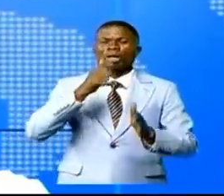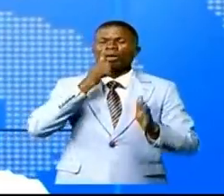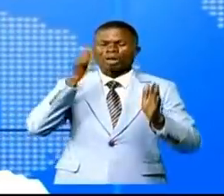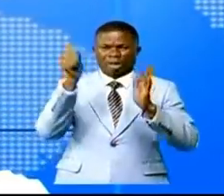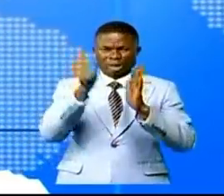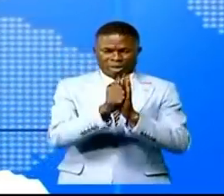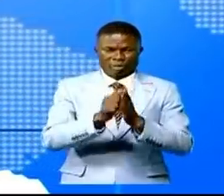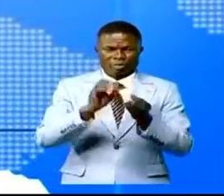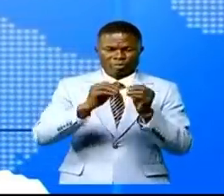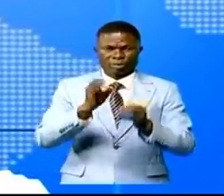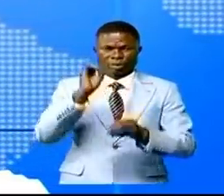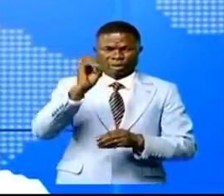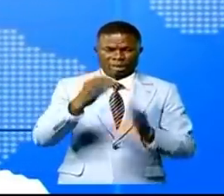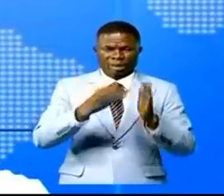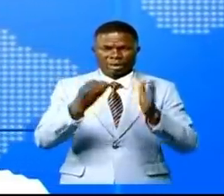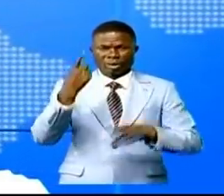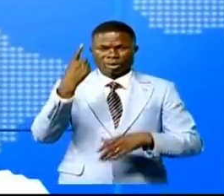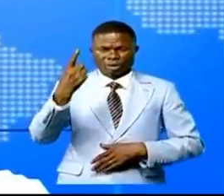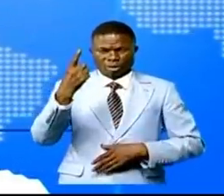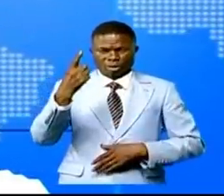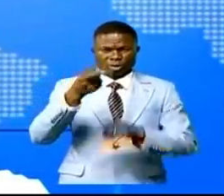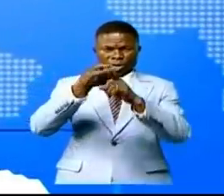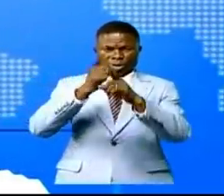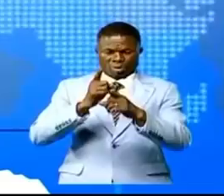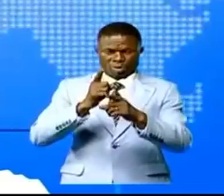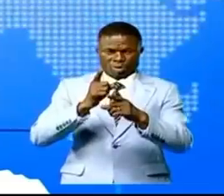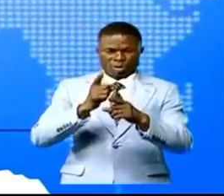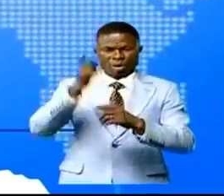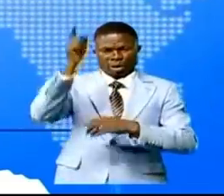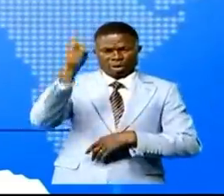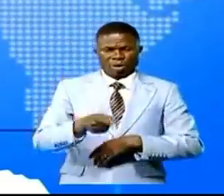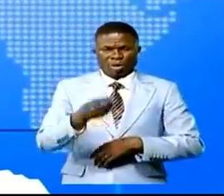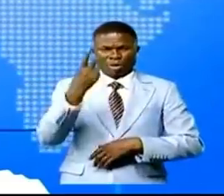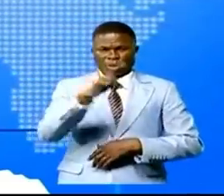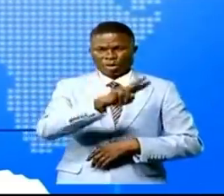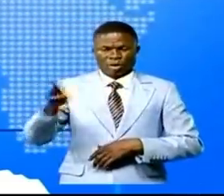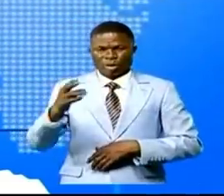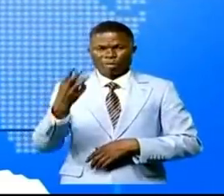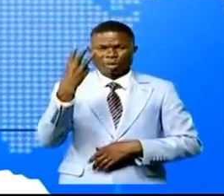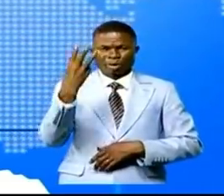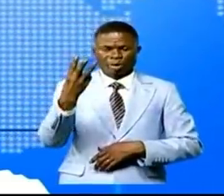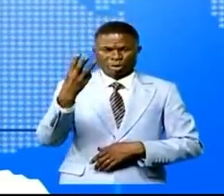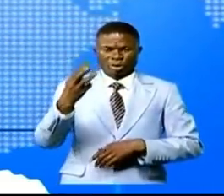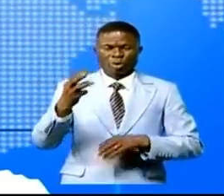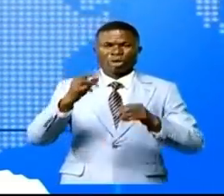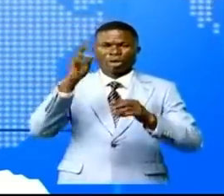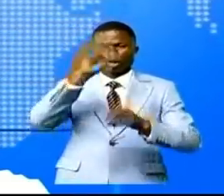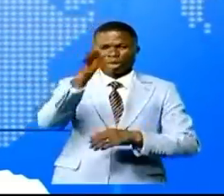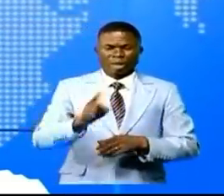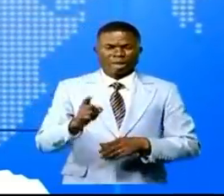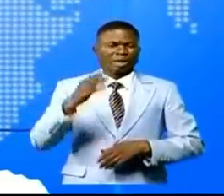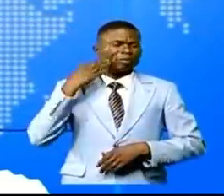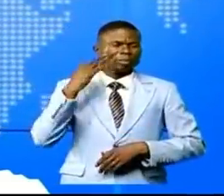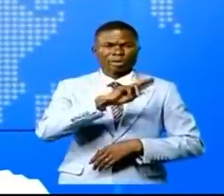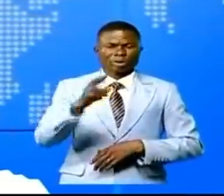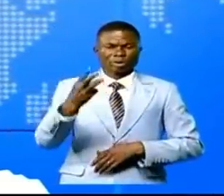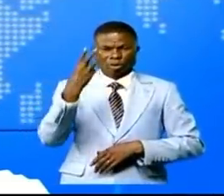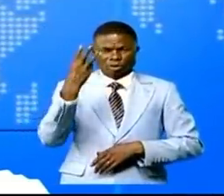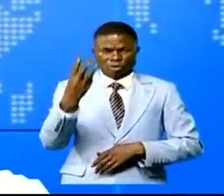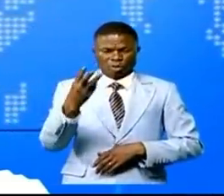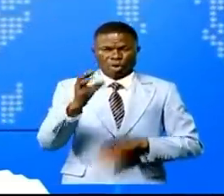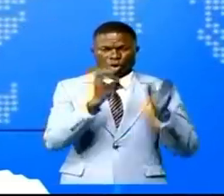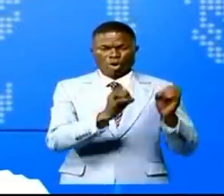051-E, barre 2003 du 30 mars 2003, portant